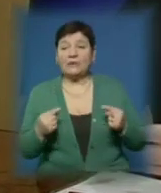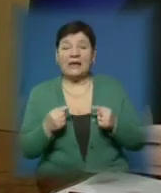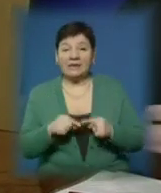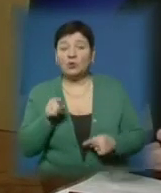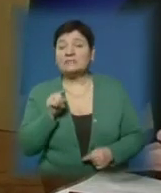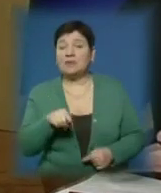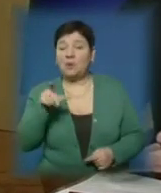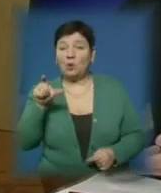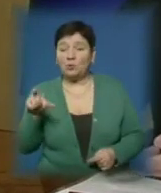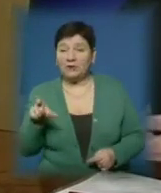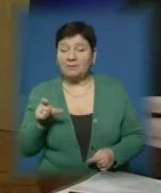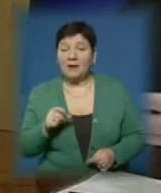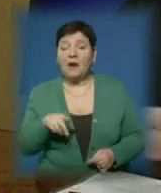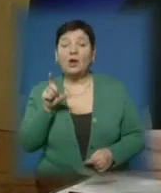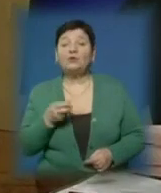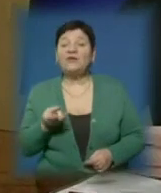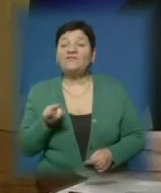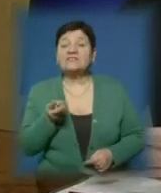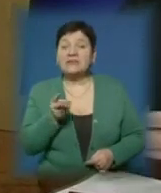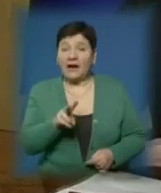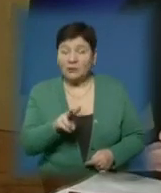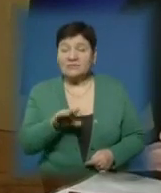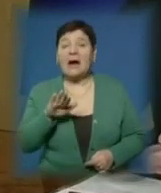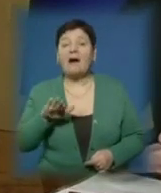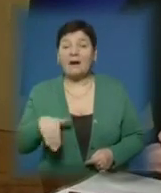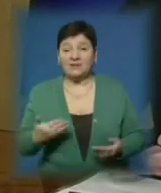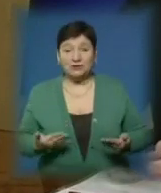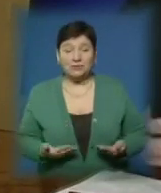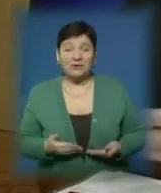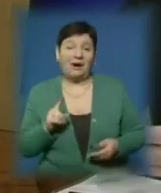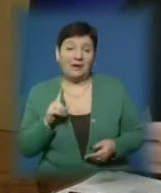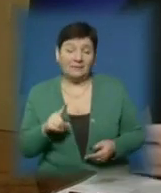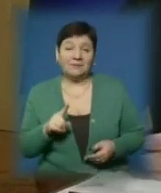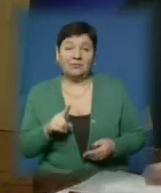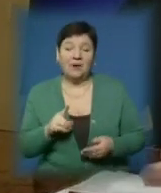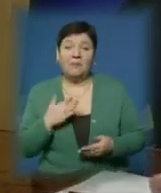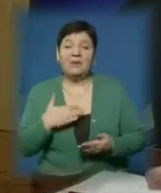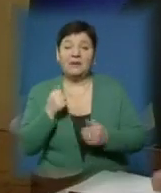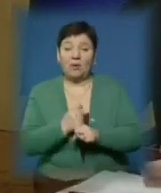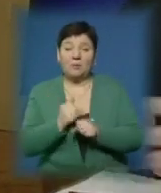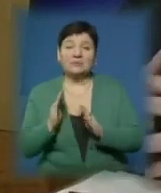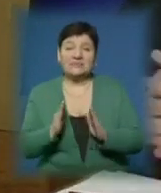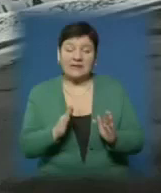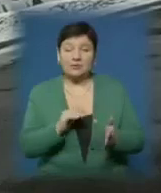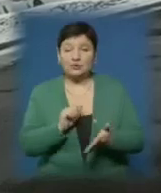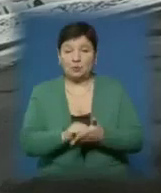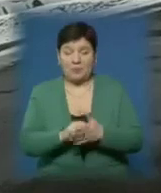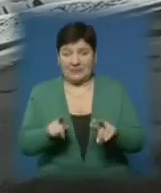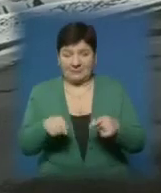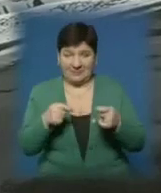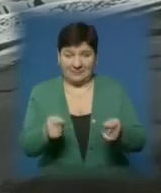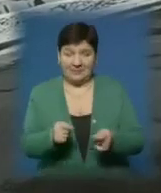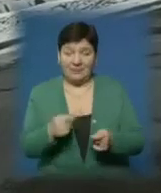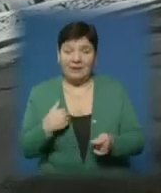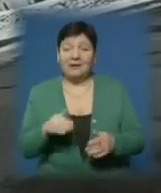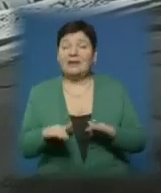людям. Люди вселяються, хай живуть, а до того певного періоду ми виробимо систему, щоб людині дати ордер. Наразі